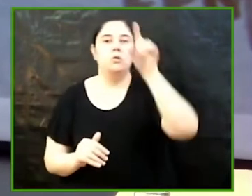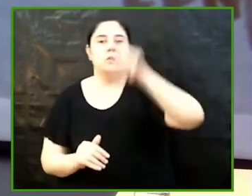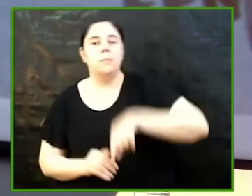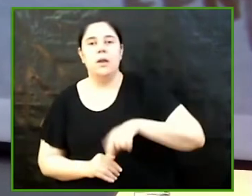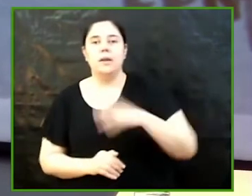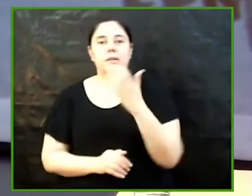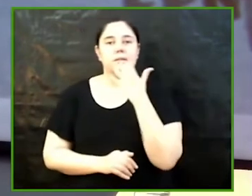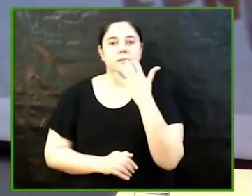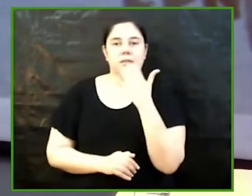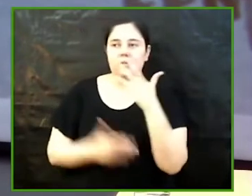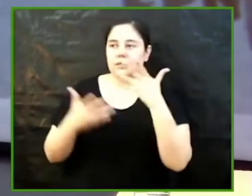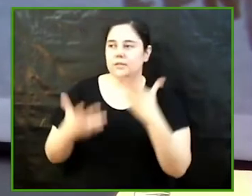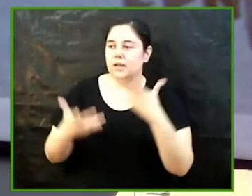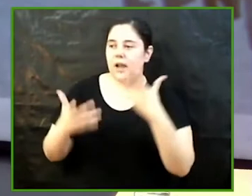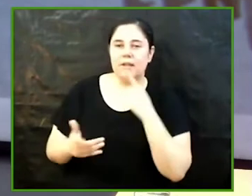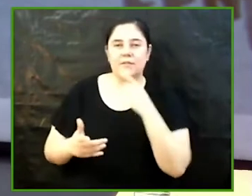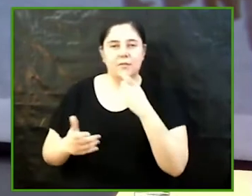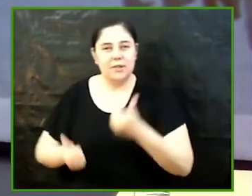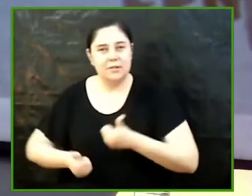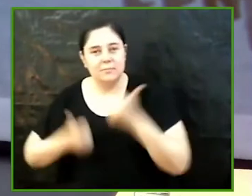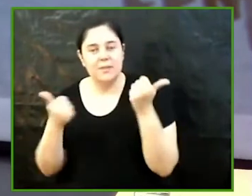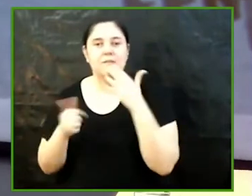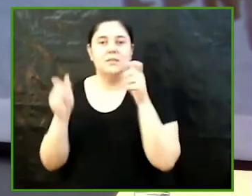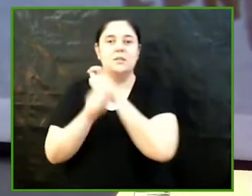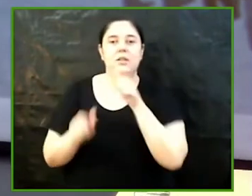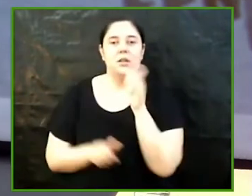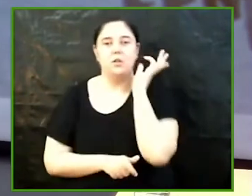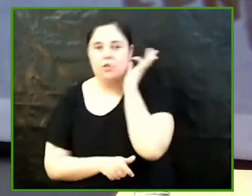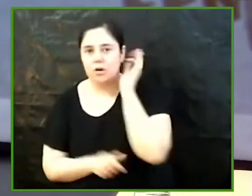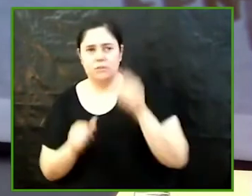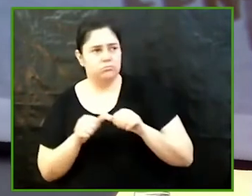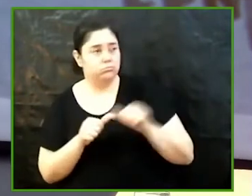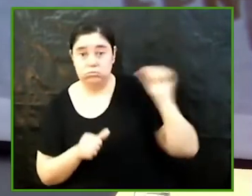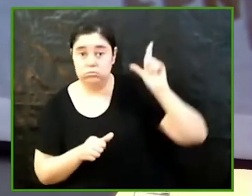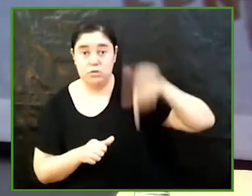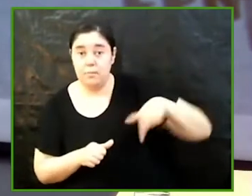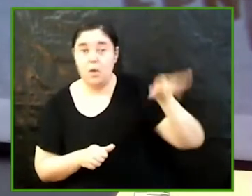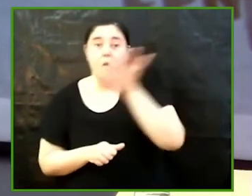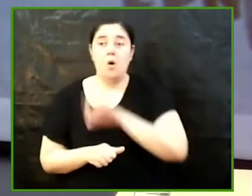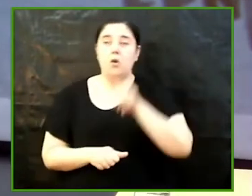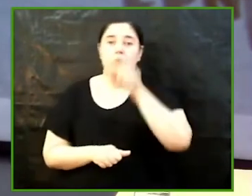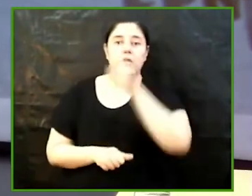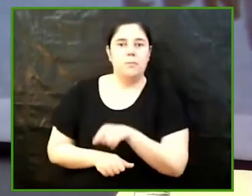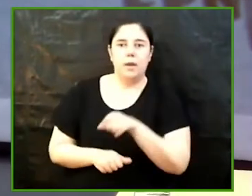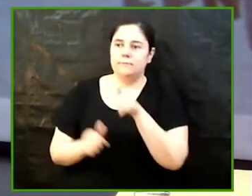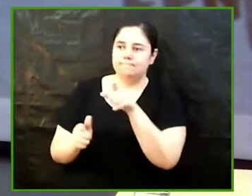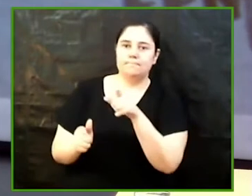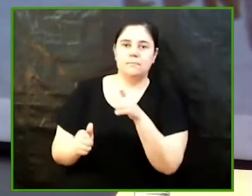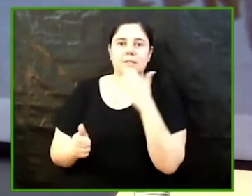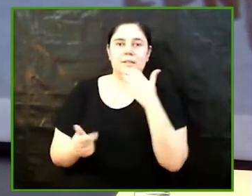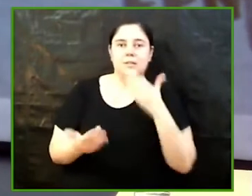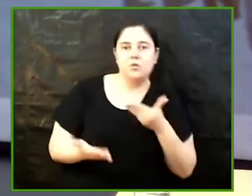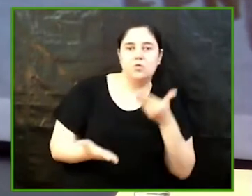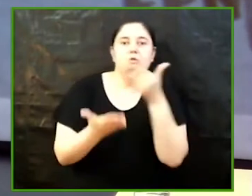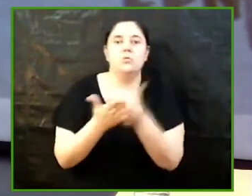especials que tenen o que tenim les dones i que hem tingut històricament, o posant en valor les contribucions que les dones i els